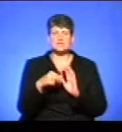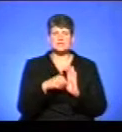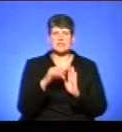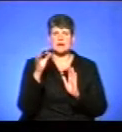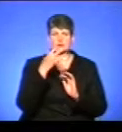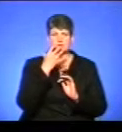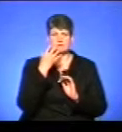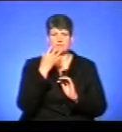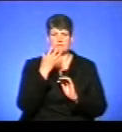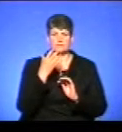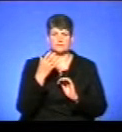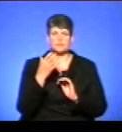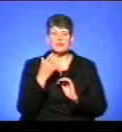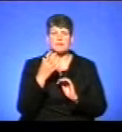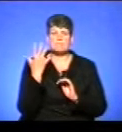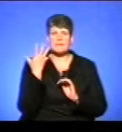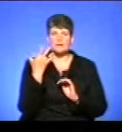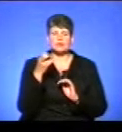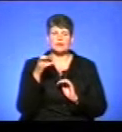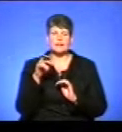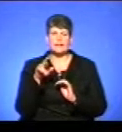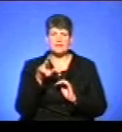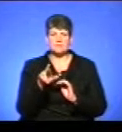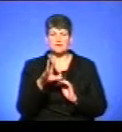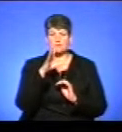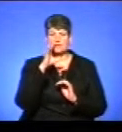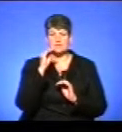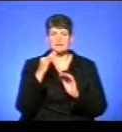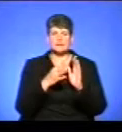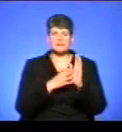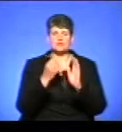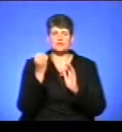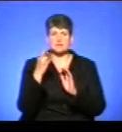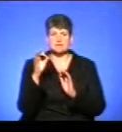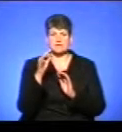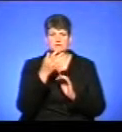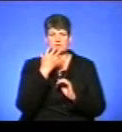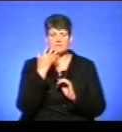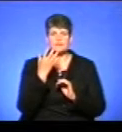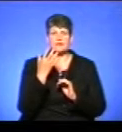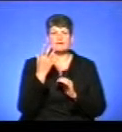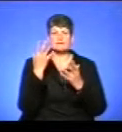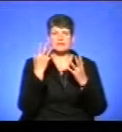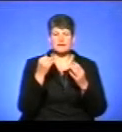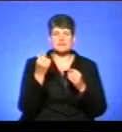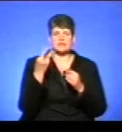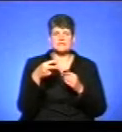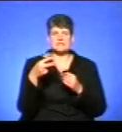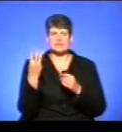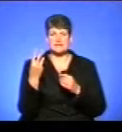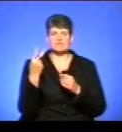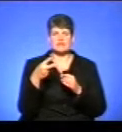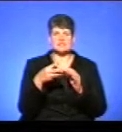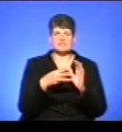вище нуля. І п'ятого липня нічні температури 9-14 градусів вище нуля. День 23-28